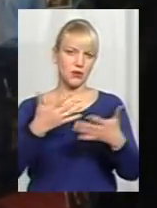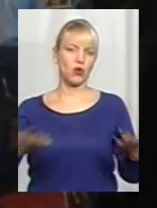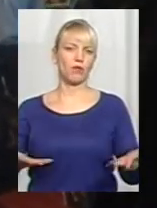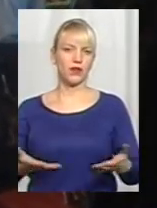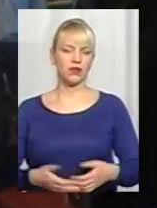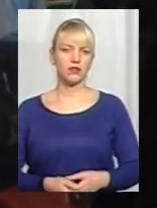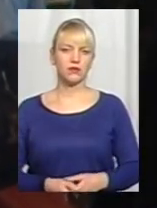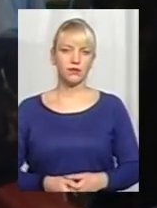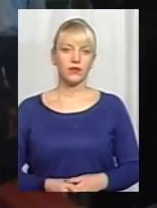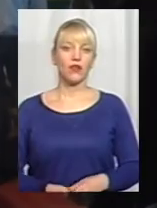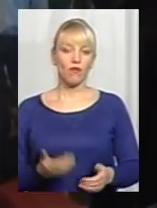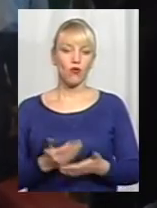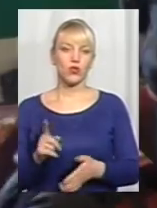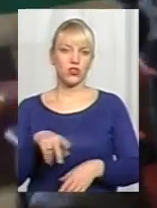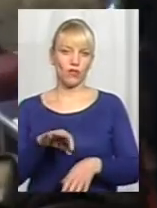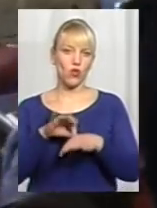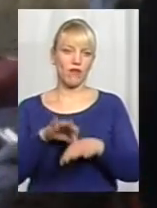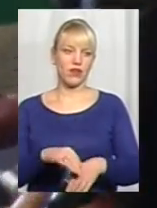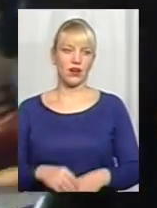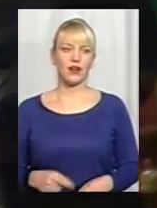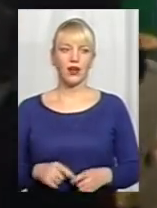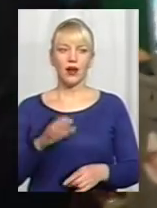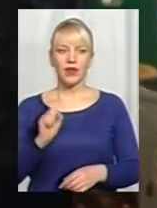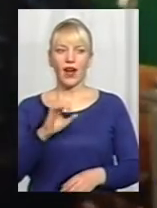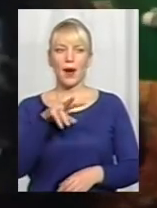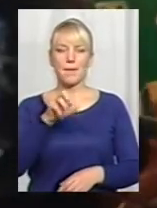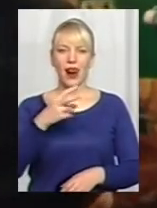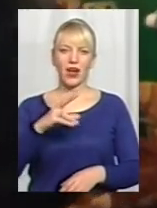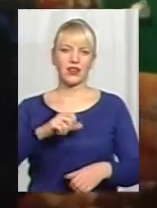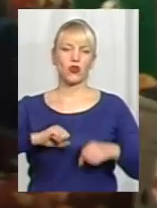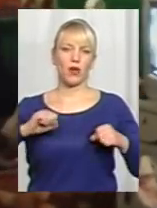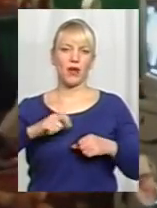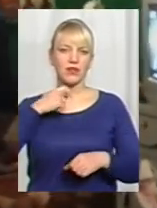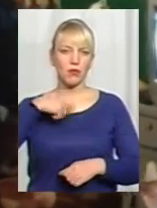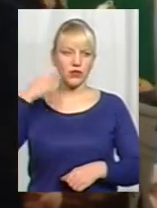А Андрій Маляренко намагався повішатися.